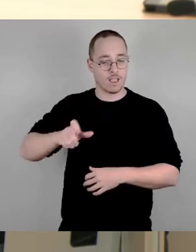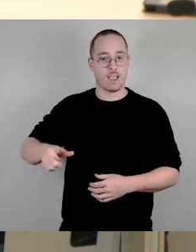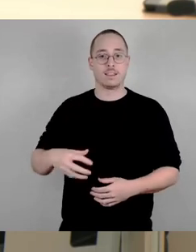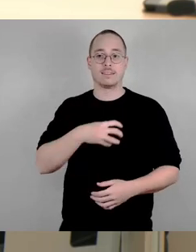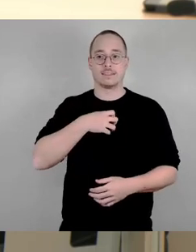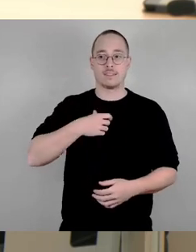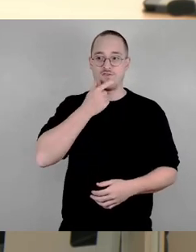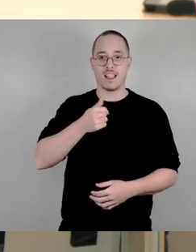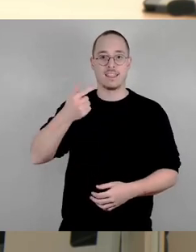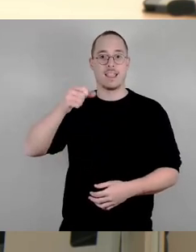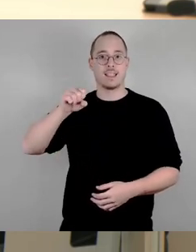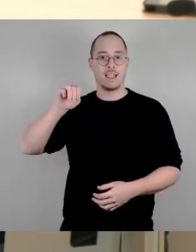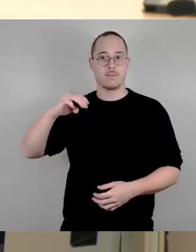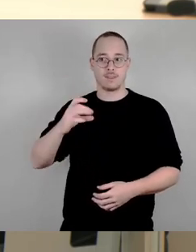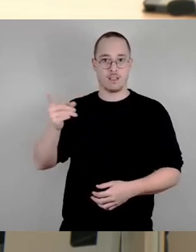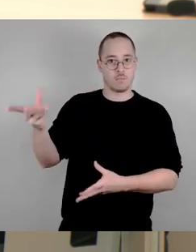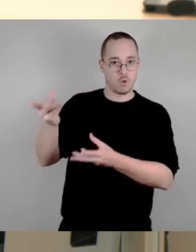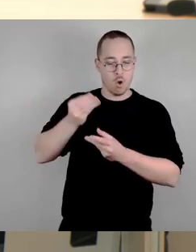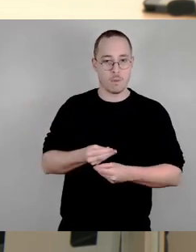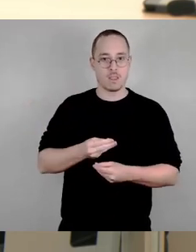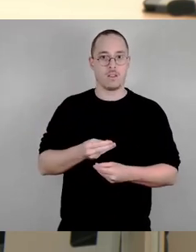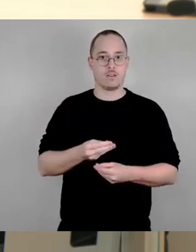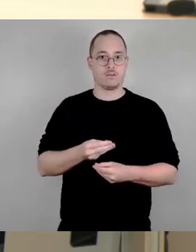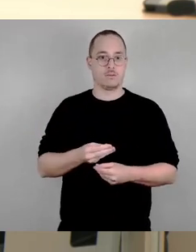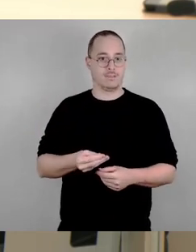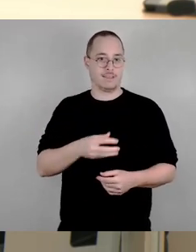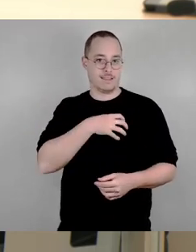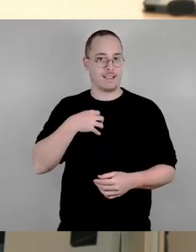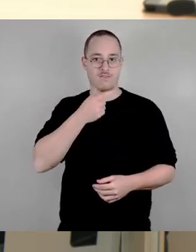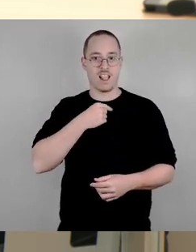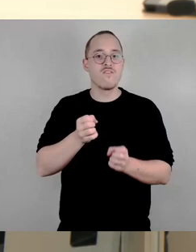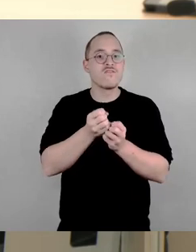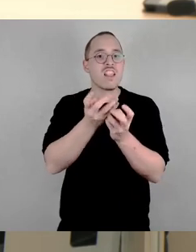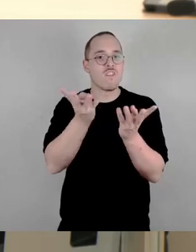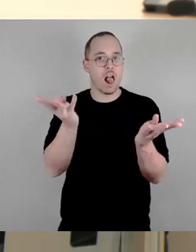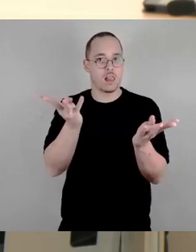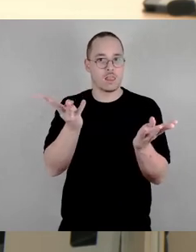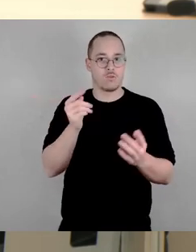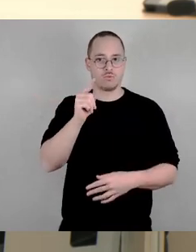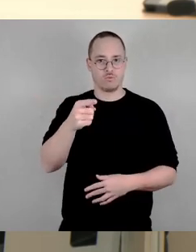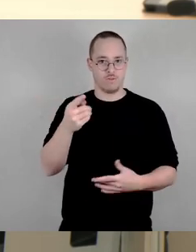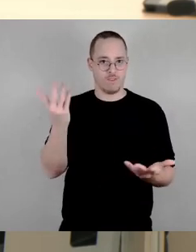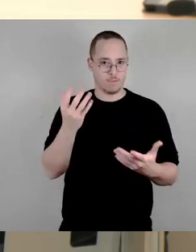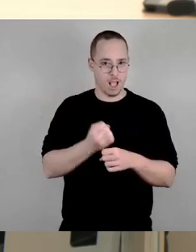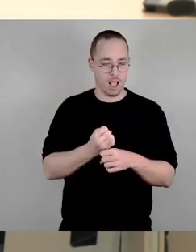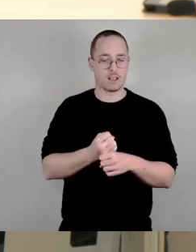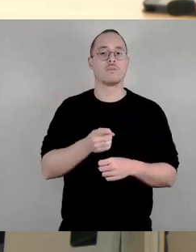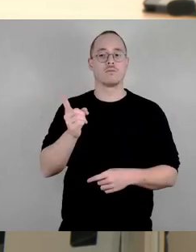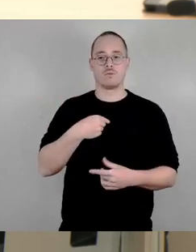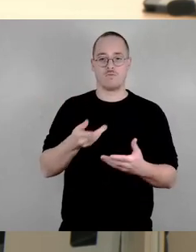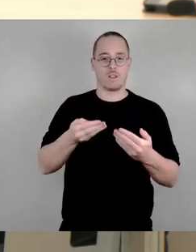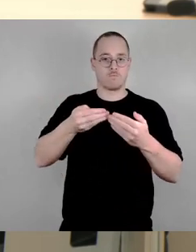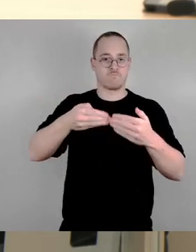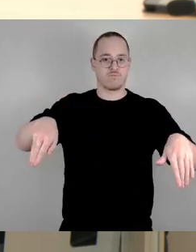setzen mutwillig ein Zeichen der Abschottung. Da wundert es mich auch nicht, dass Migration in Ihrem Wahlprogramm, in Ihrem Kommunalwahlprogramm, genau zweimal